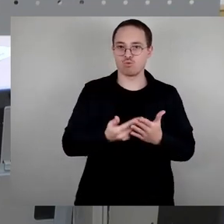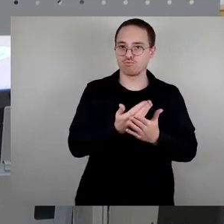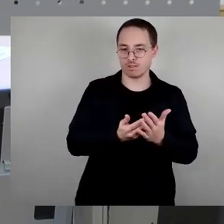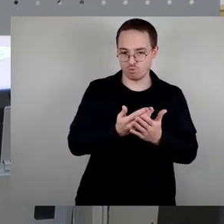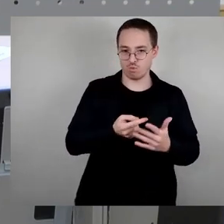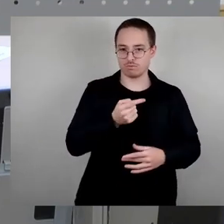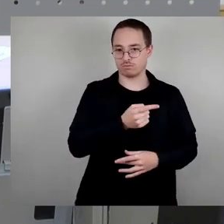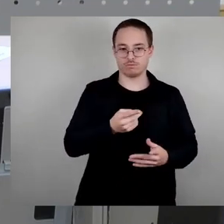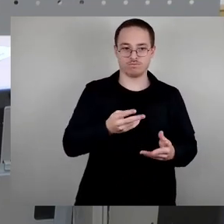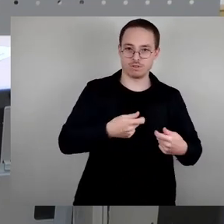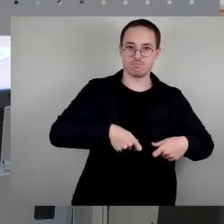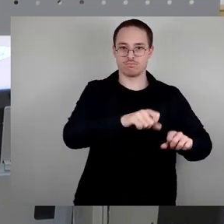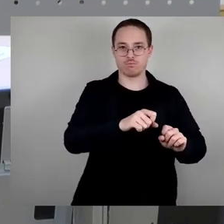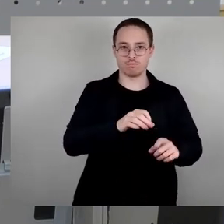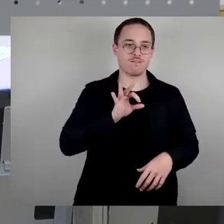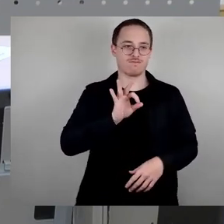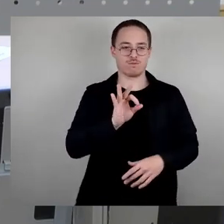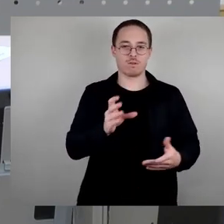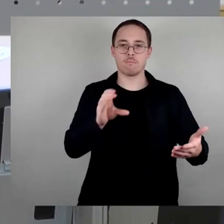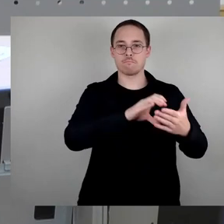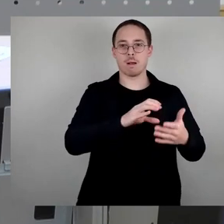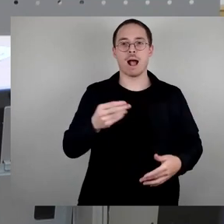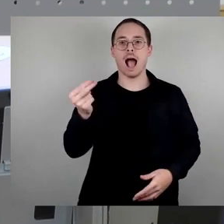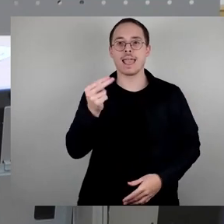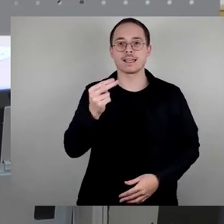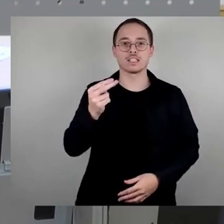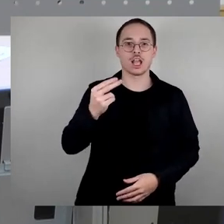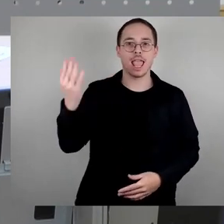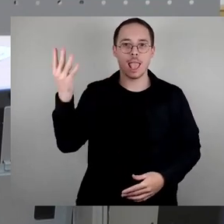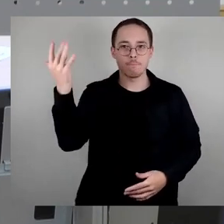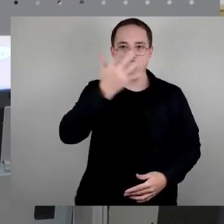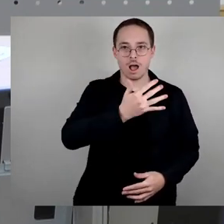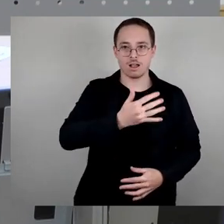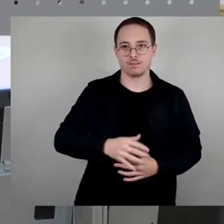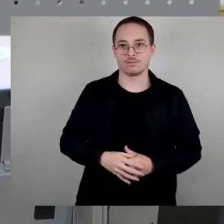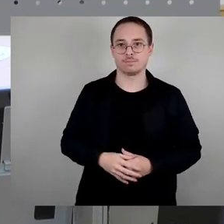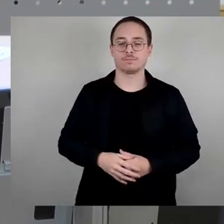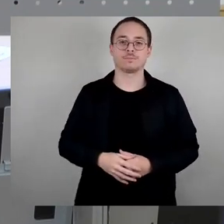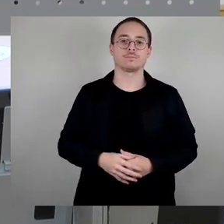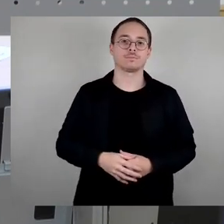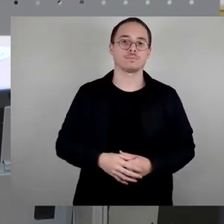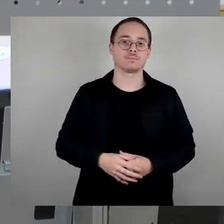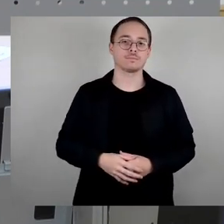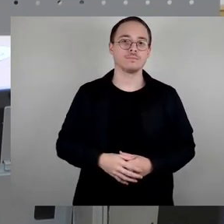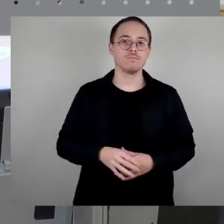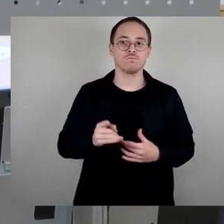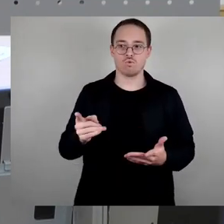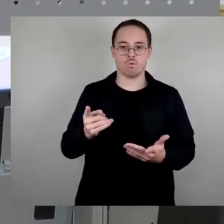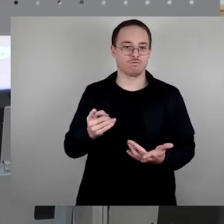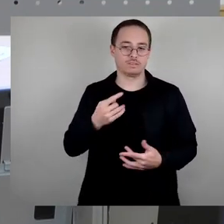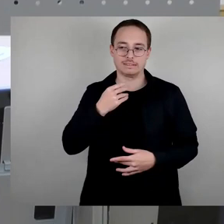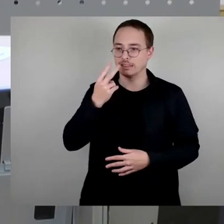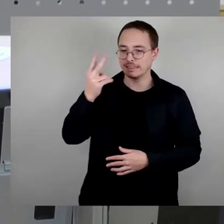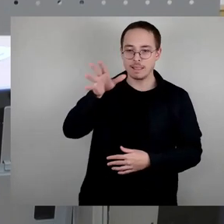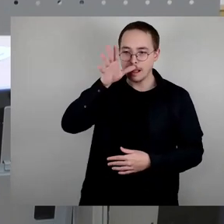Wir kriegen im Prinzip Nazis und Nazinen auf Straßenschilder. Wir haben einen Oberbürgermeister, der